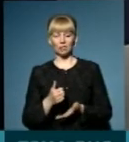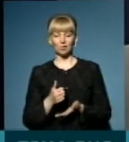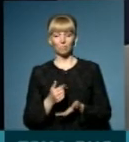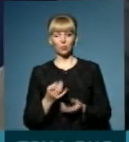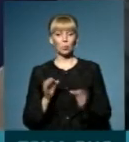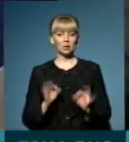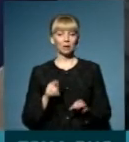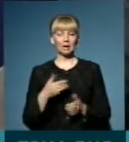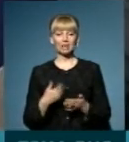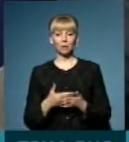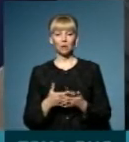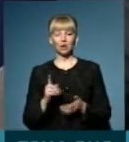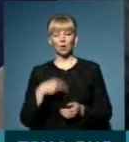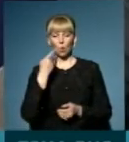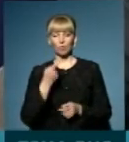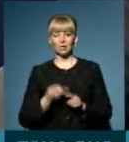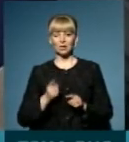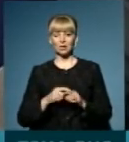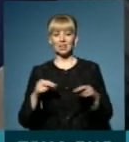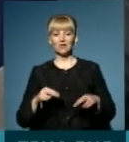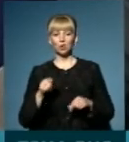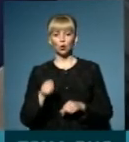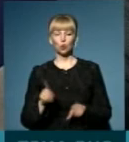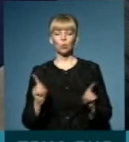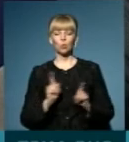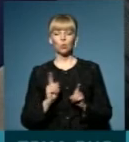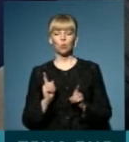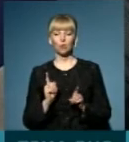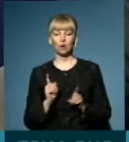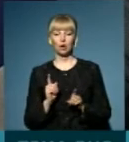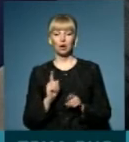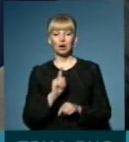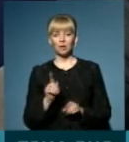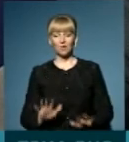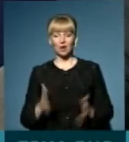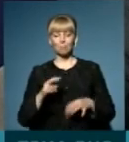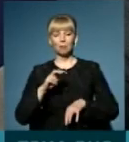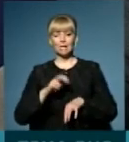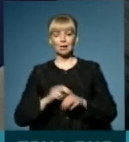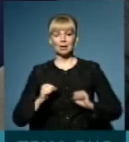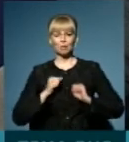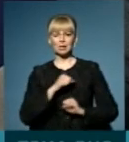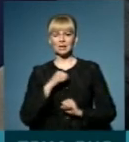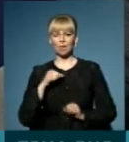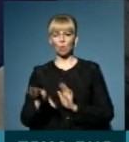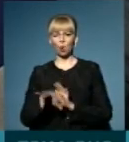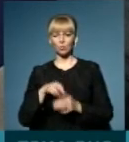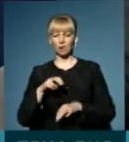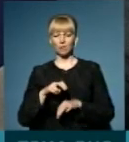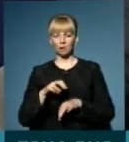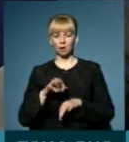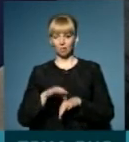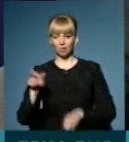на тих прикладах, які я говорив, це свідчення того, що в тих випадках лікар намагається сам обирати пацієнтів.